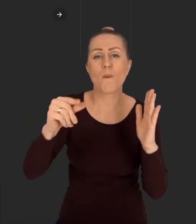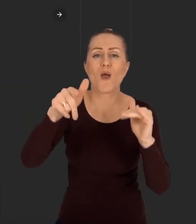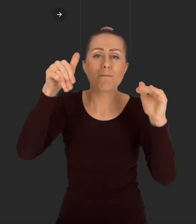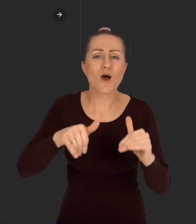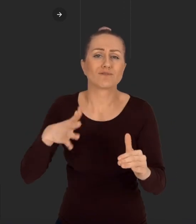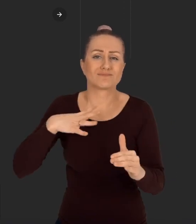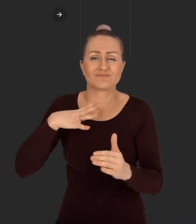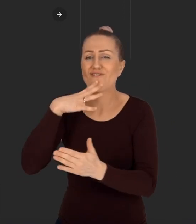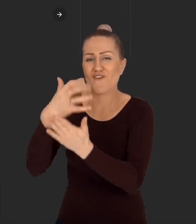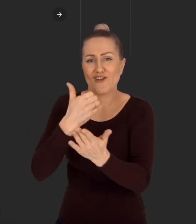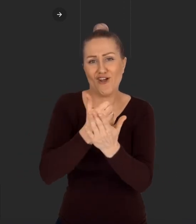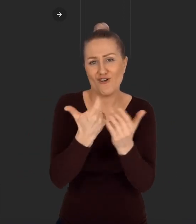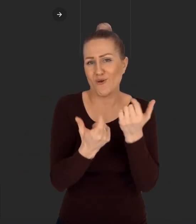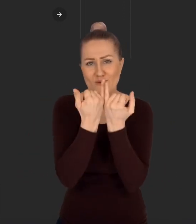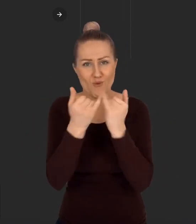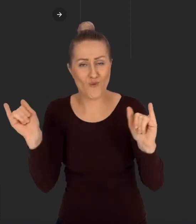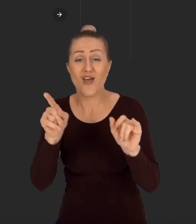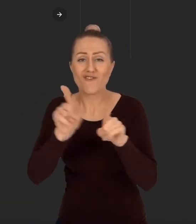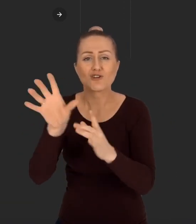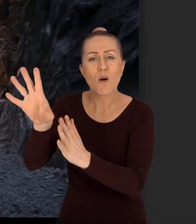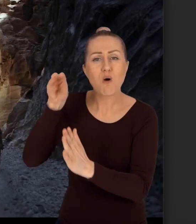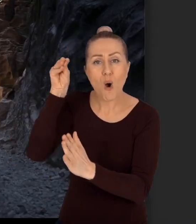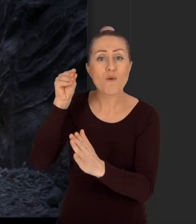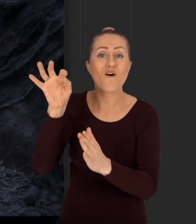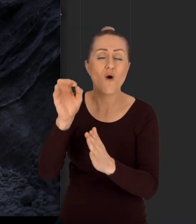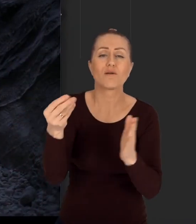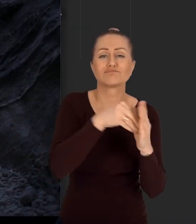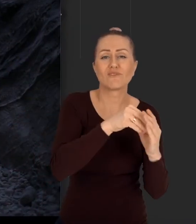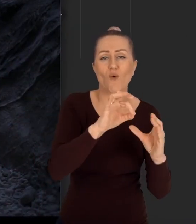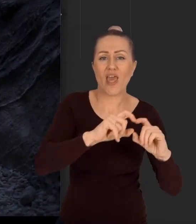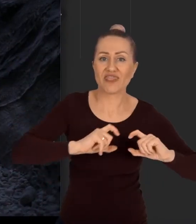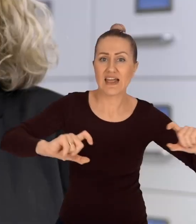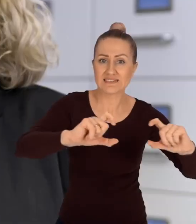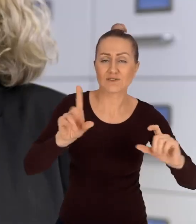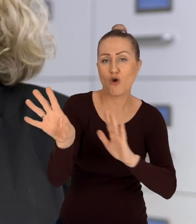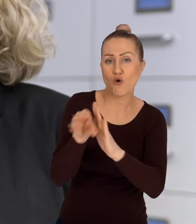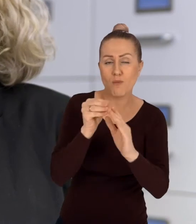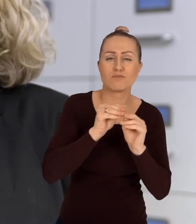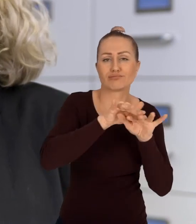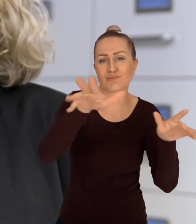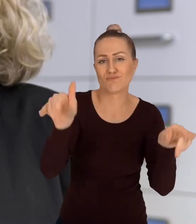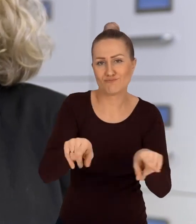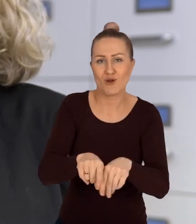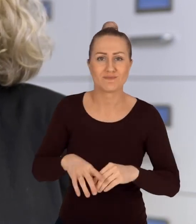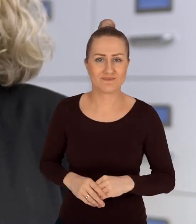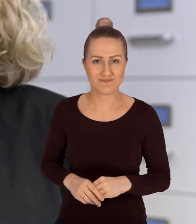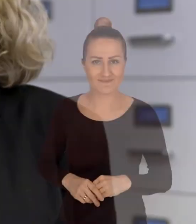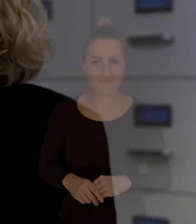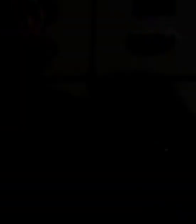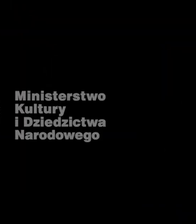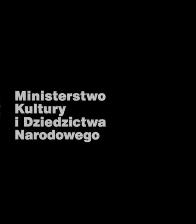materiałów mogą być w dowolny sposób wykorzystywane, w tym pobierane ze strony na dysk lokalny, kopiowane i rozpowszechniane.